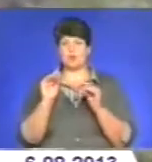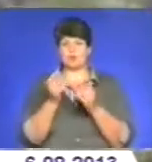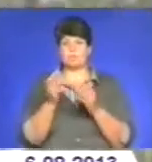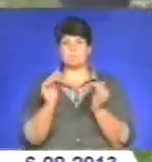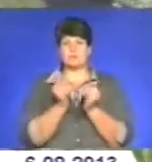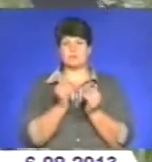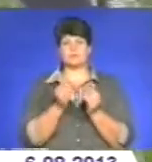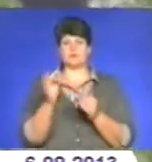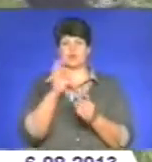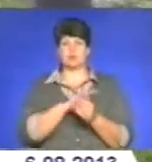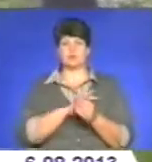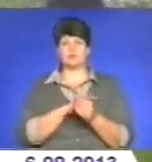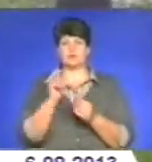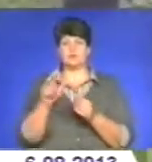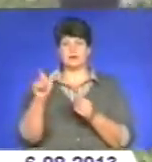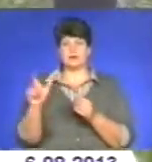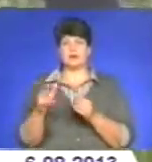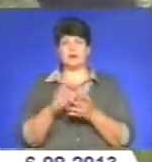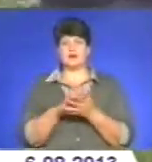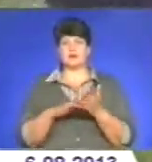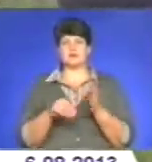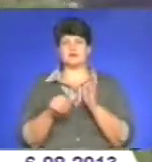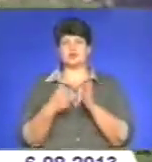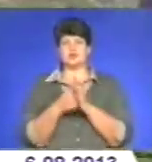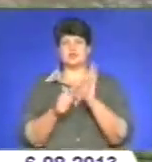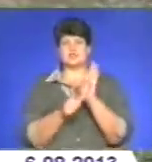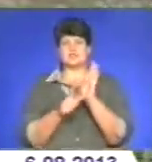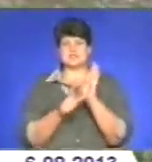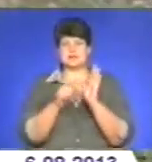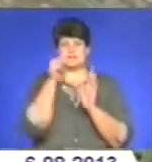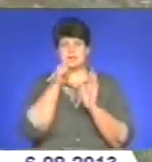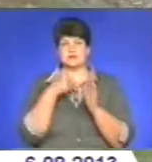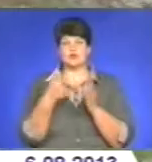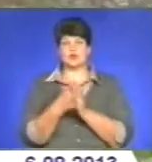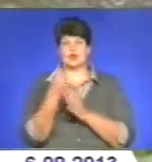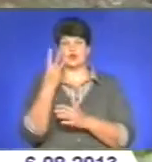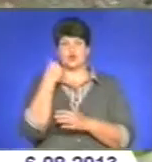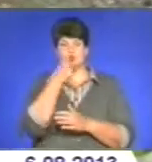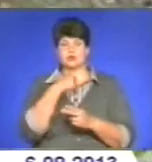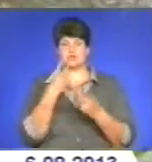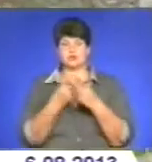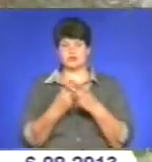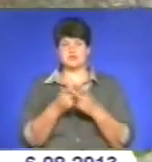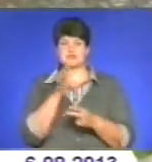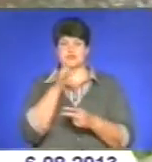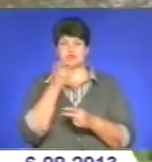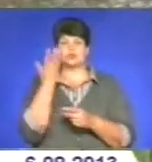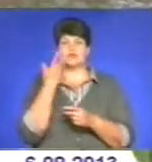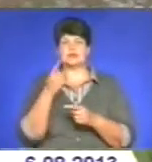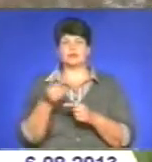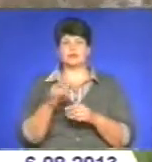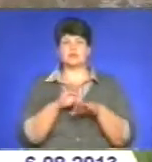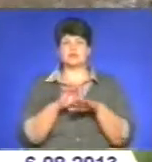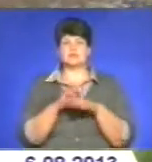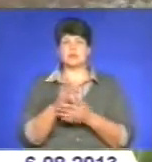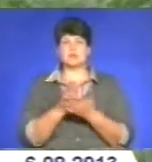доходів громадян, арешт на строк до шести місяців чи обмеження волі до трьох років. За час, відколи на Тернопільщині триває операція МАК